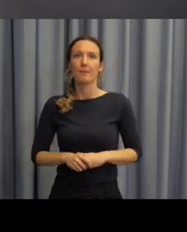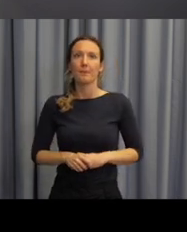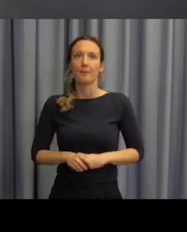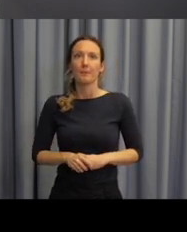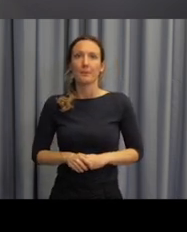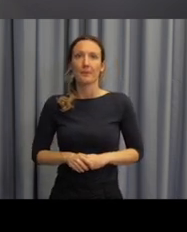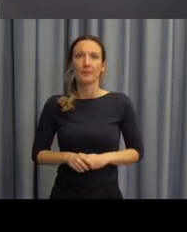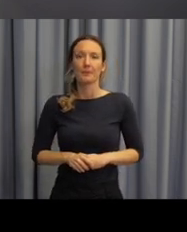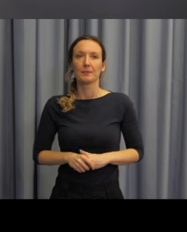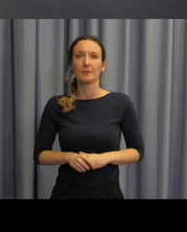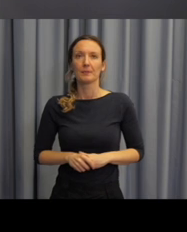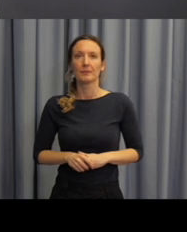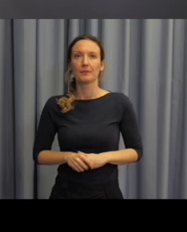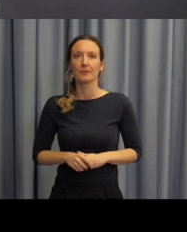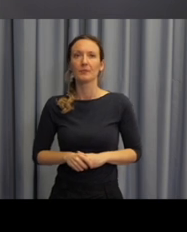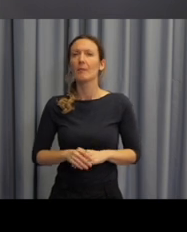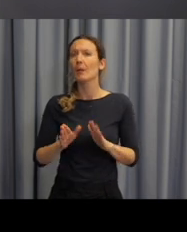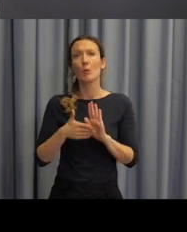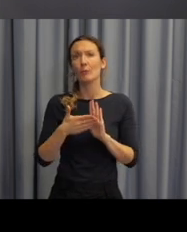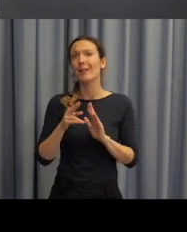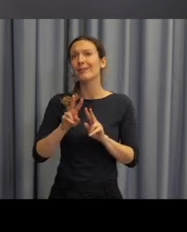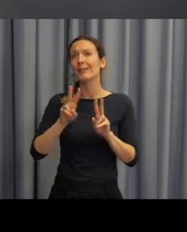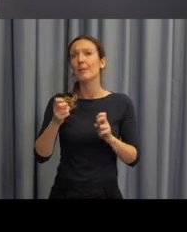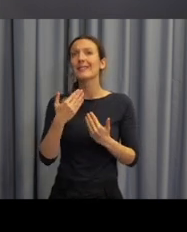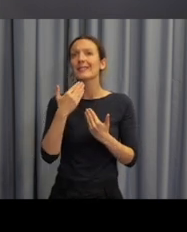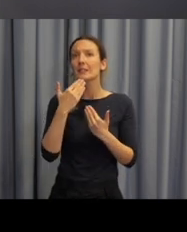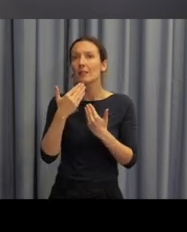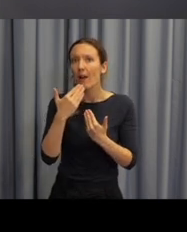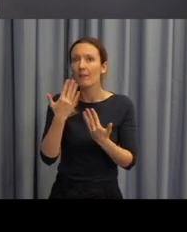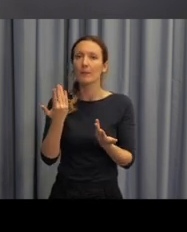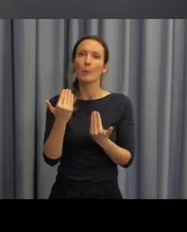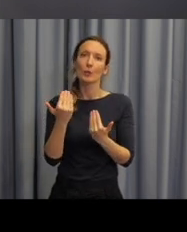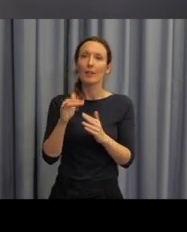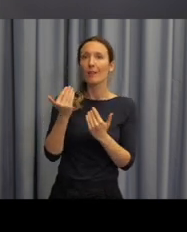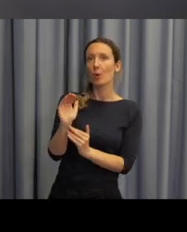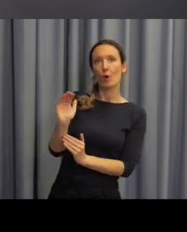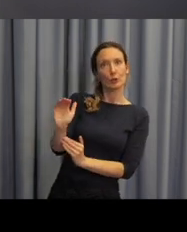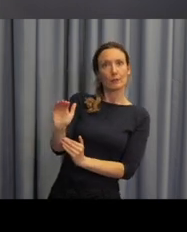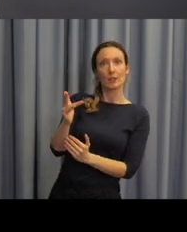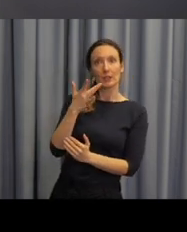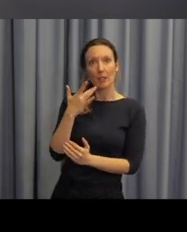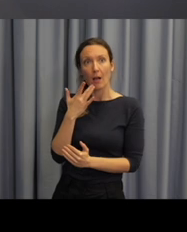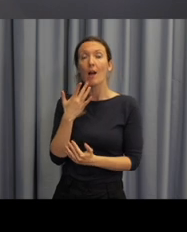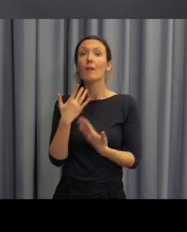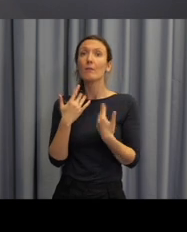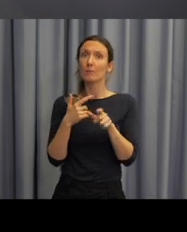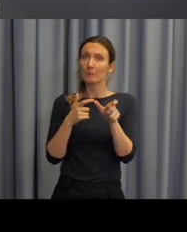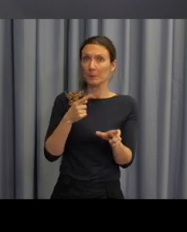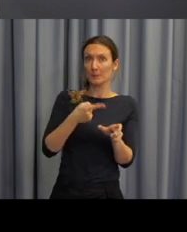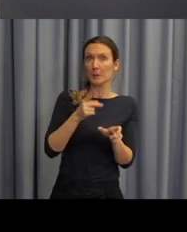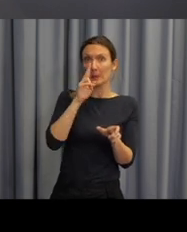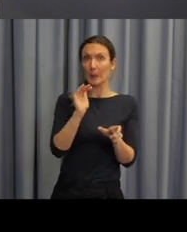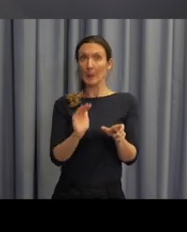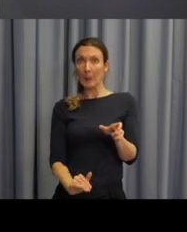Tady je další příklad. Toto je zase zdravení a oslovování. Vlevo pro nejmenší děti, vpravo pro